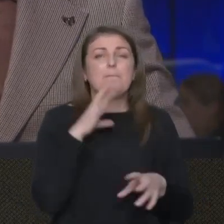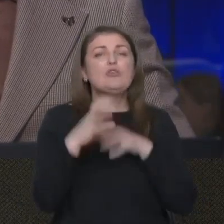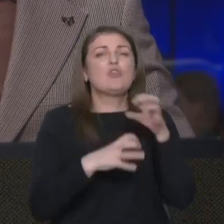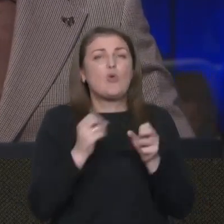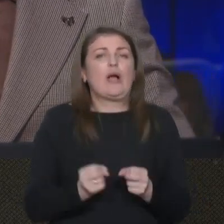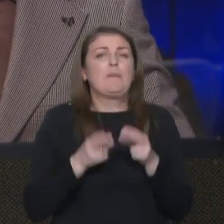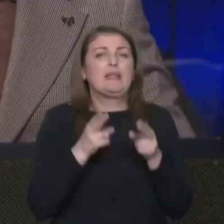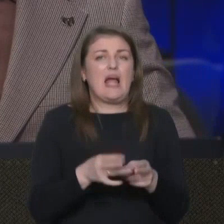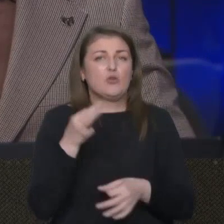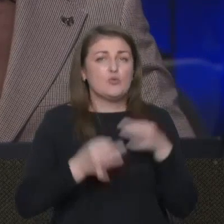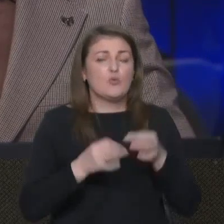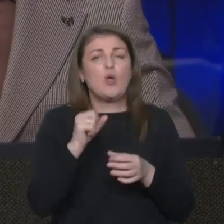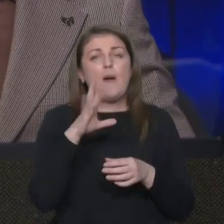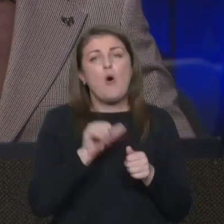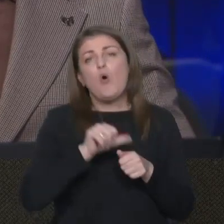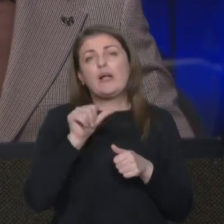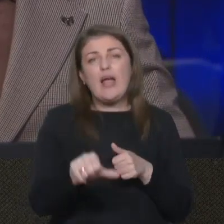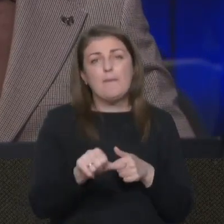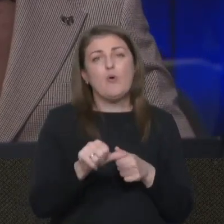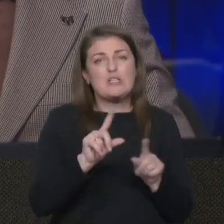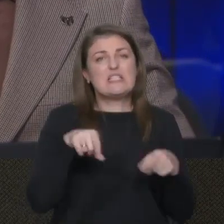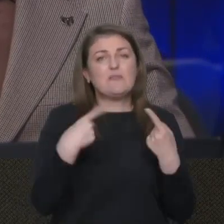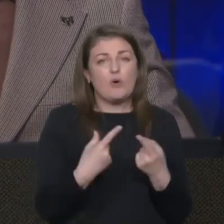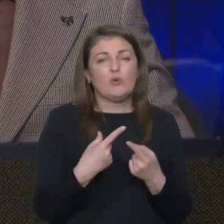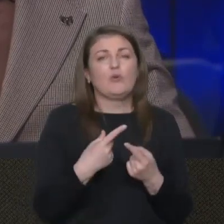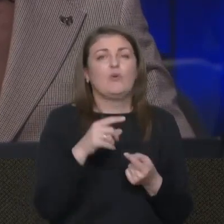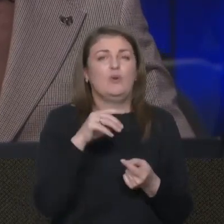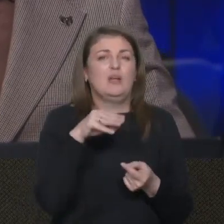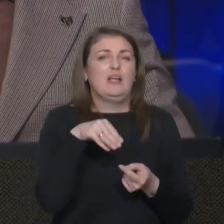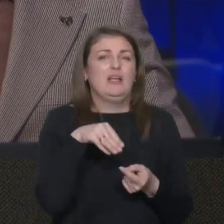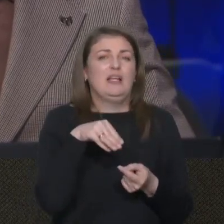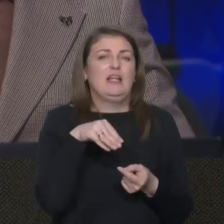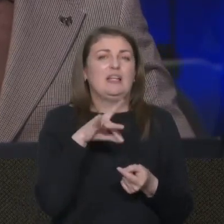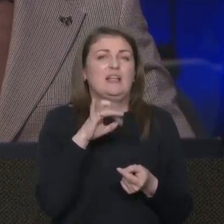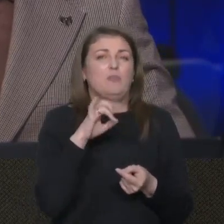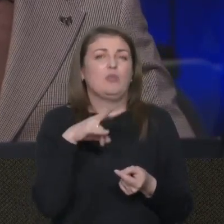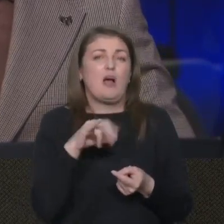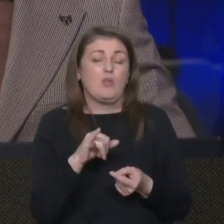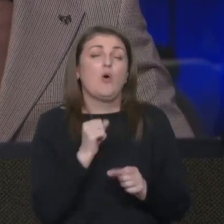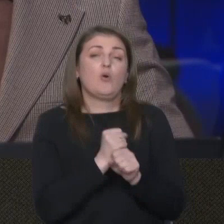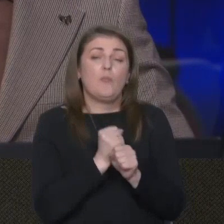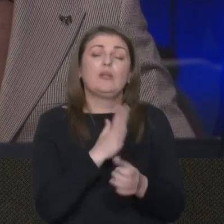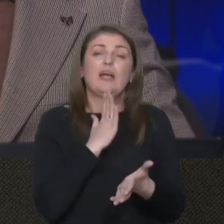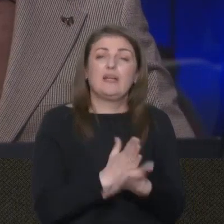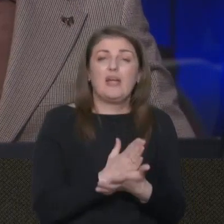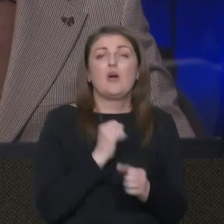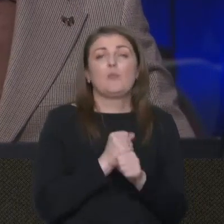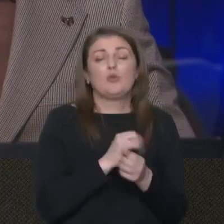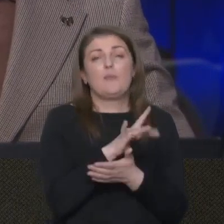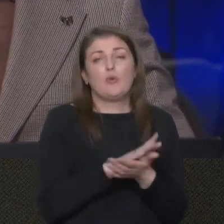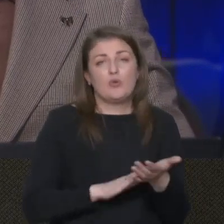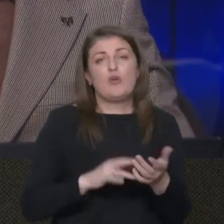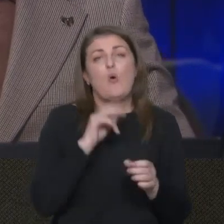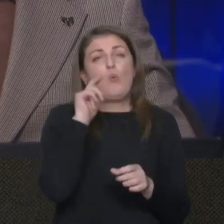кримінального суду або окремого створеного трибуналу. Тобто робота є, робота продовжується. Україна, на мій